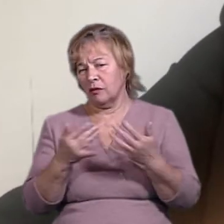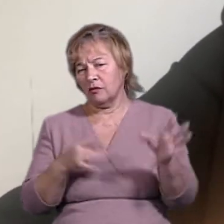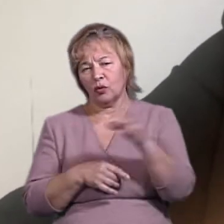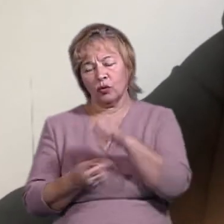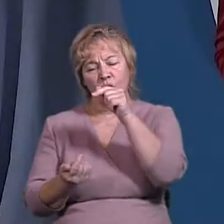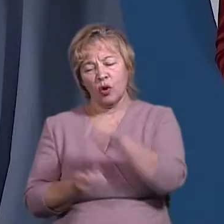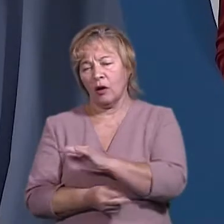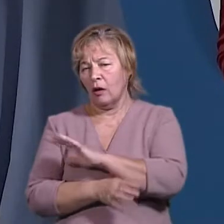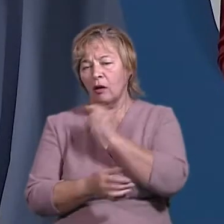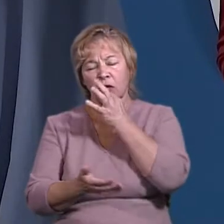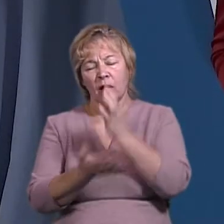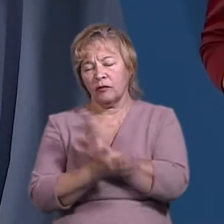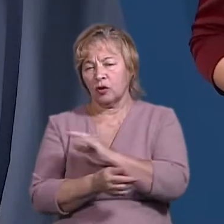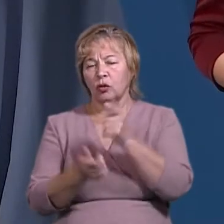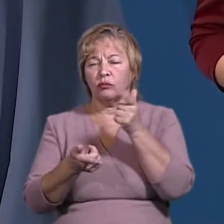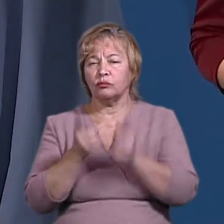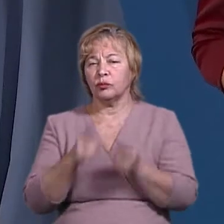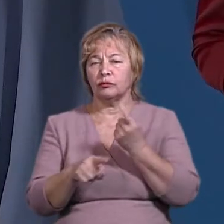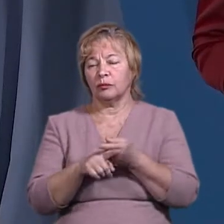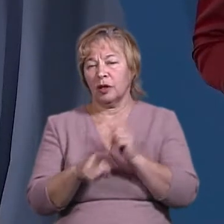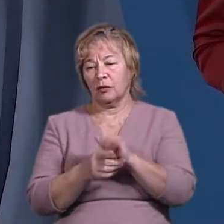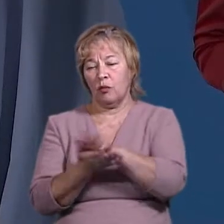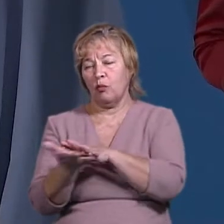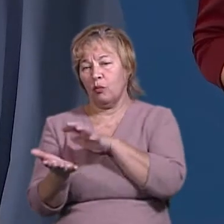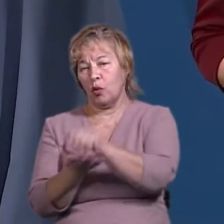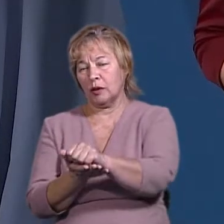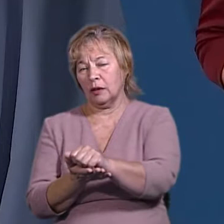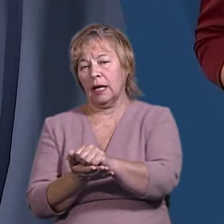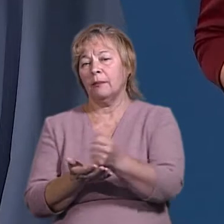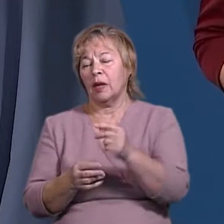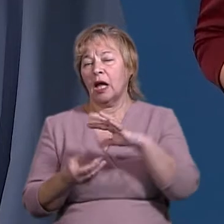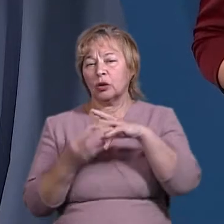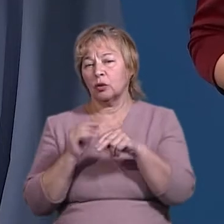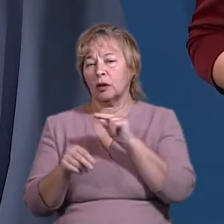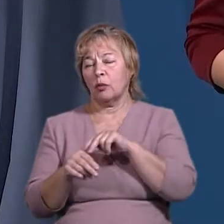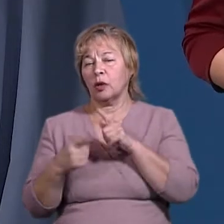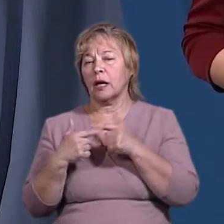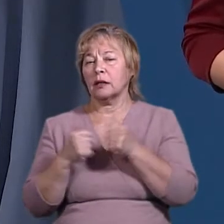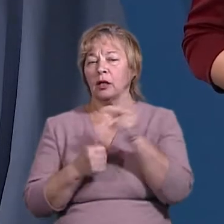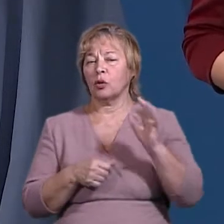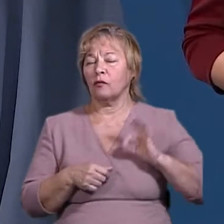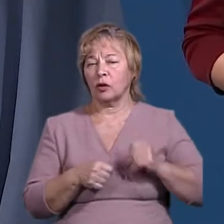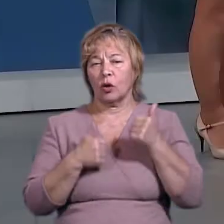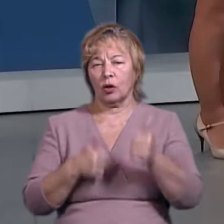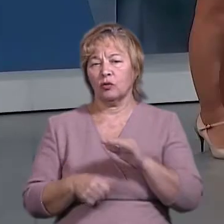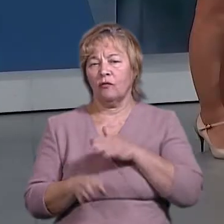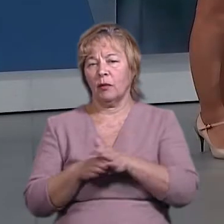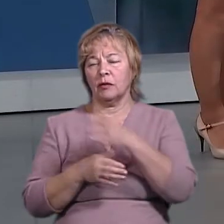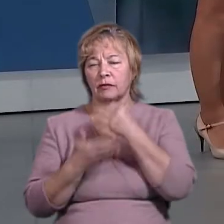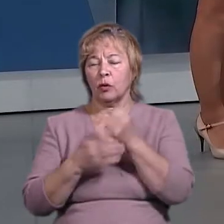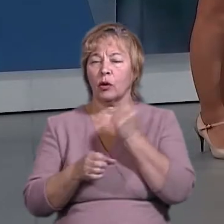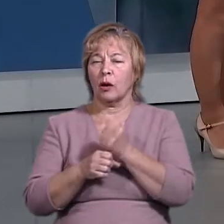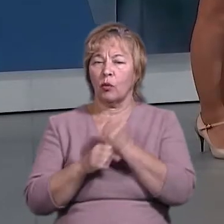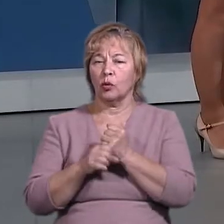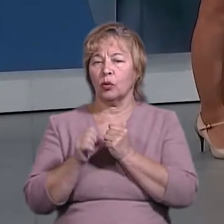відповідає дійсності. Це спроба нанесення репутаційної шкоди результатам роботи організації, яка ефективно і добре виконала свою роботу, як